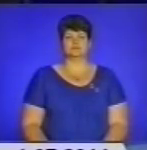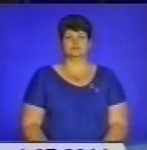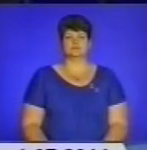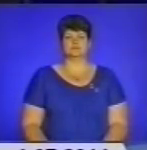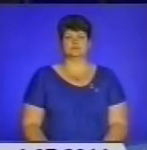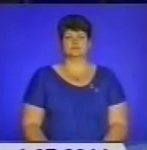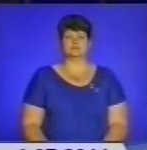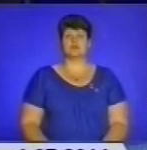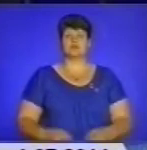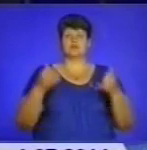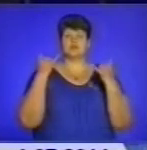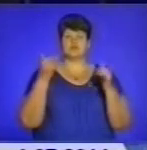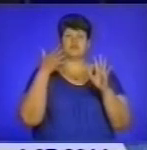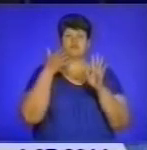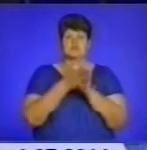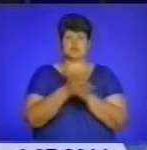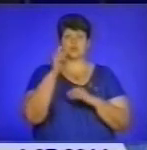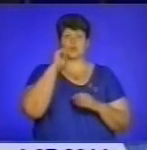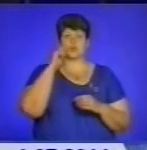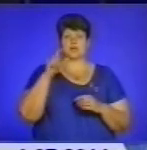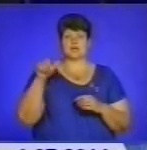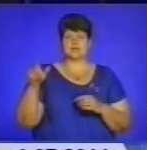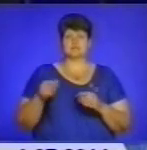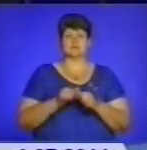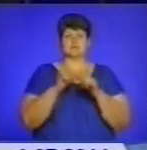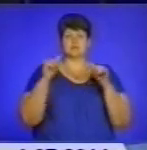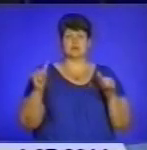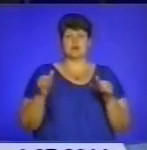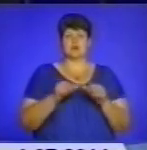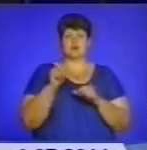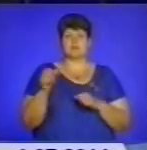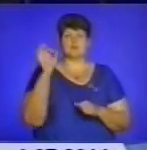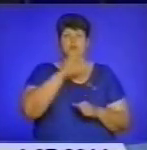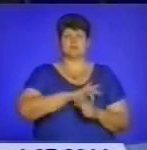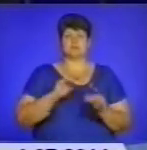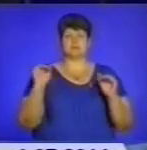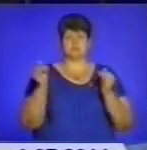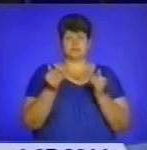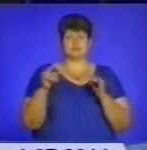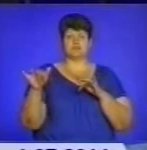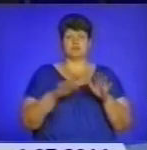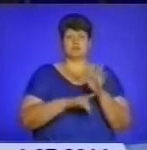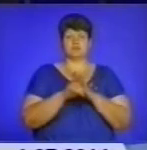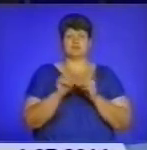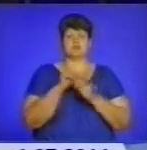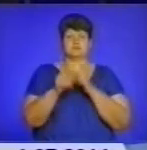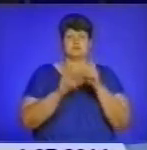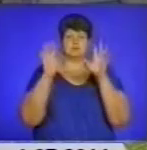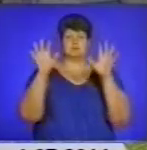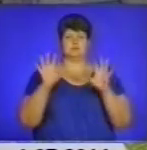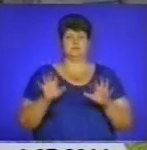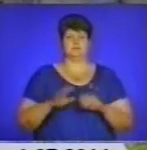І сьогодні витрати українців зростуть, а деякі доходи зменшаться. В дії вступили зміни до законодавства. Далі детальніше.